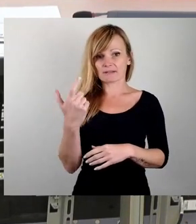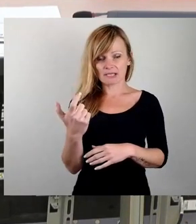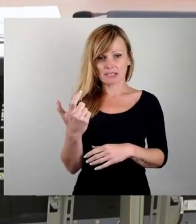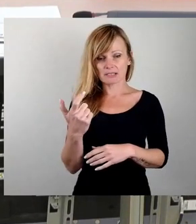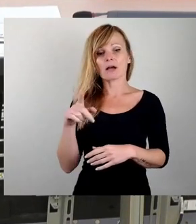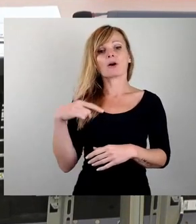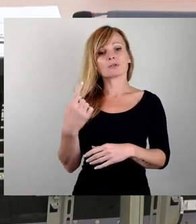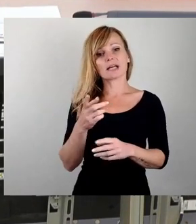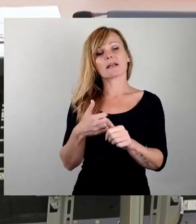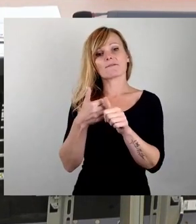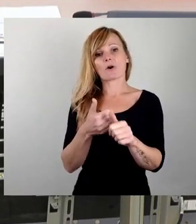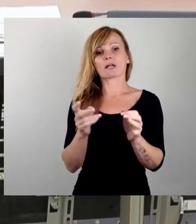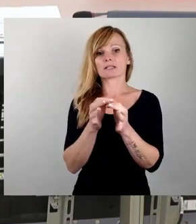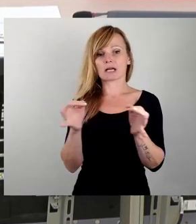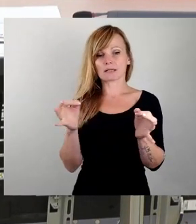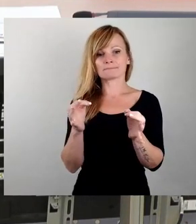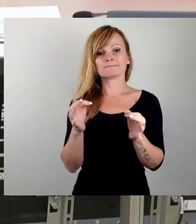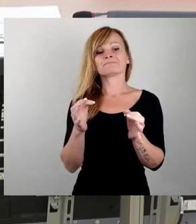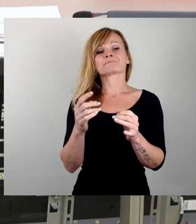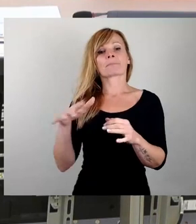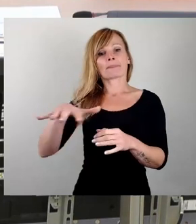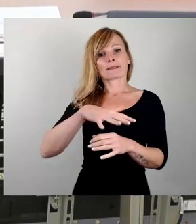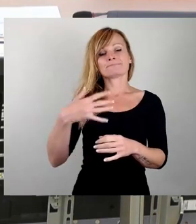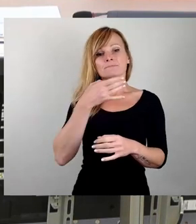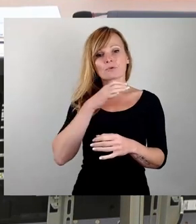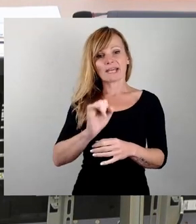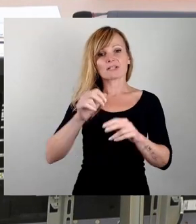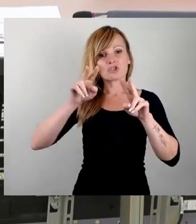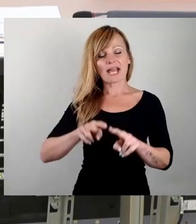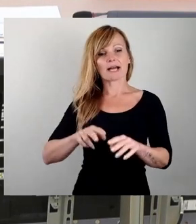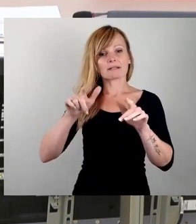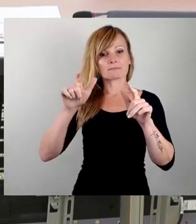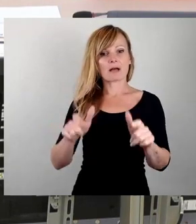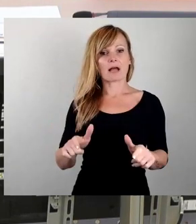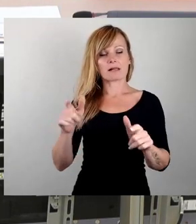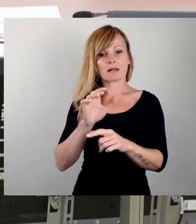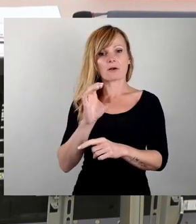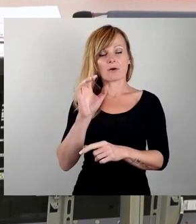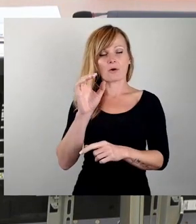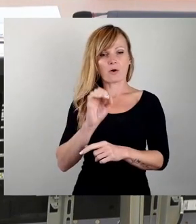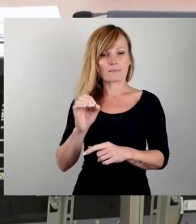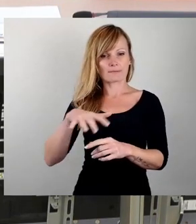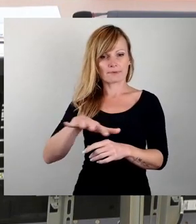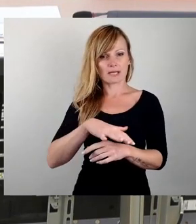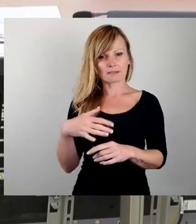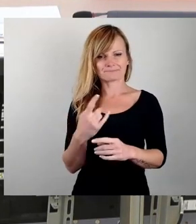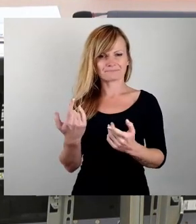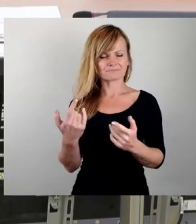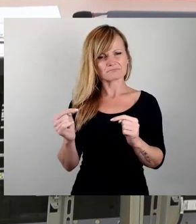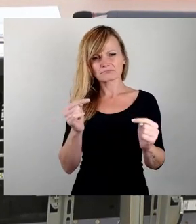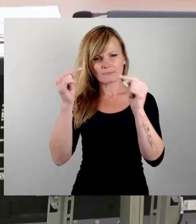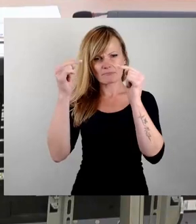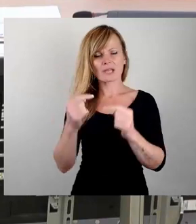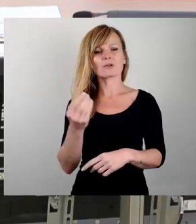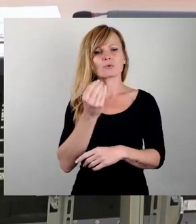Folgetagen kam es rund um das sowjetische Ehrenmal am Olbrichplatz zu heftigen Kontroversen. Eine von der Künstlerin Svea Duwe am Denkmal